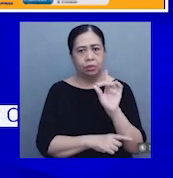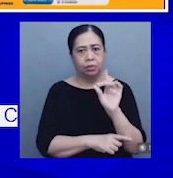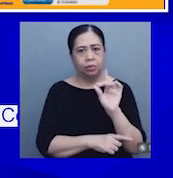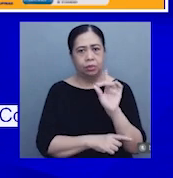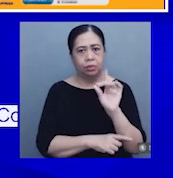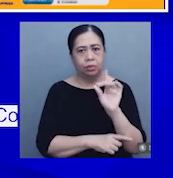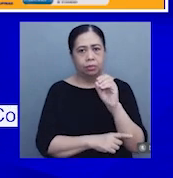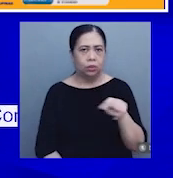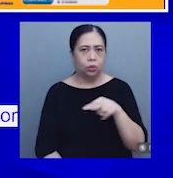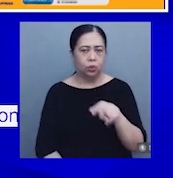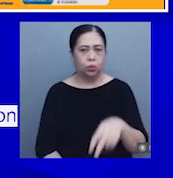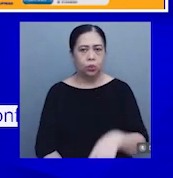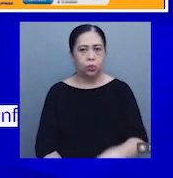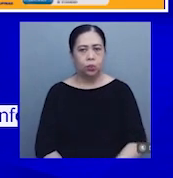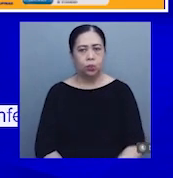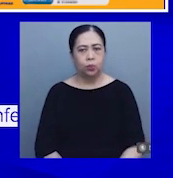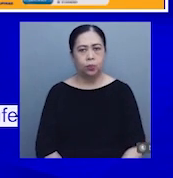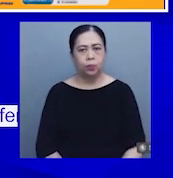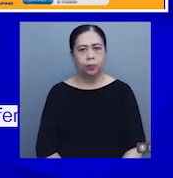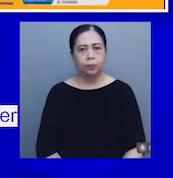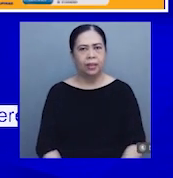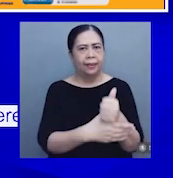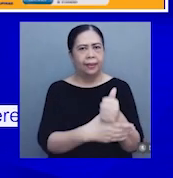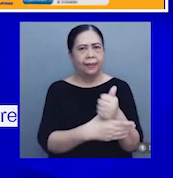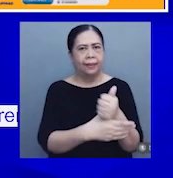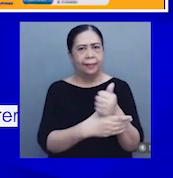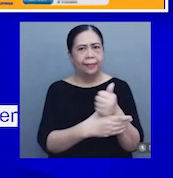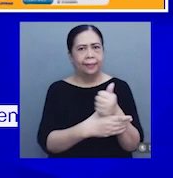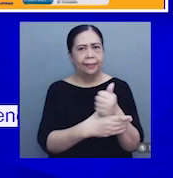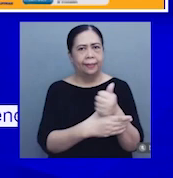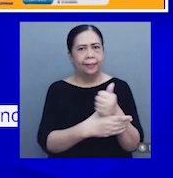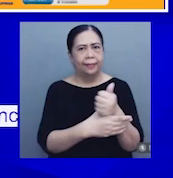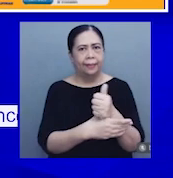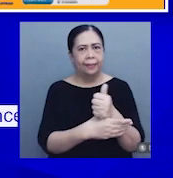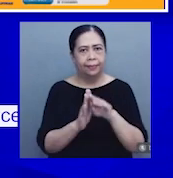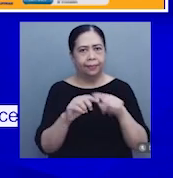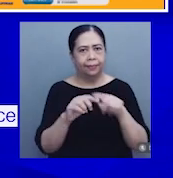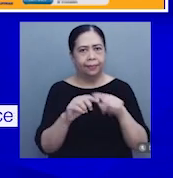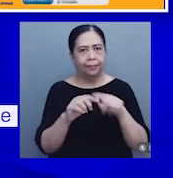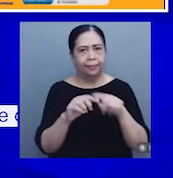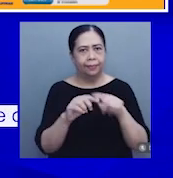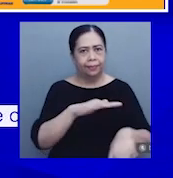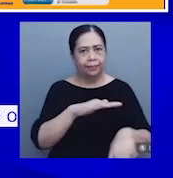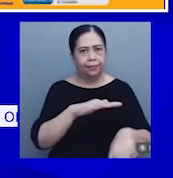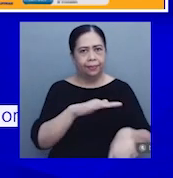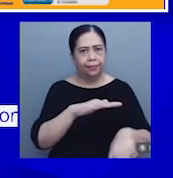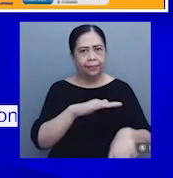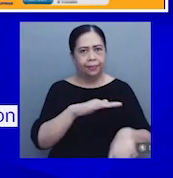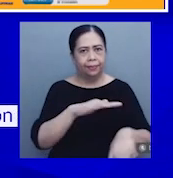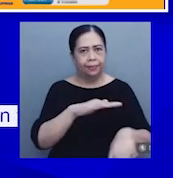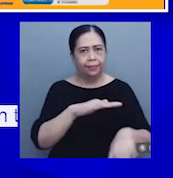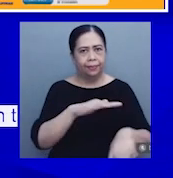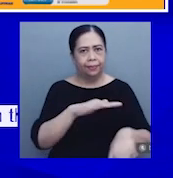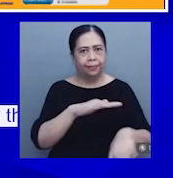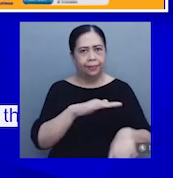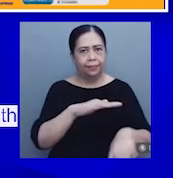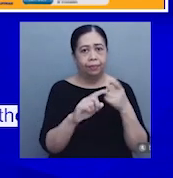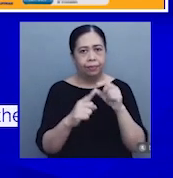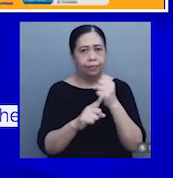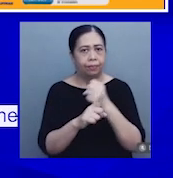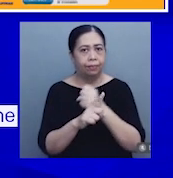Ang average inflation para sa bottom 30% income households mula Enero hanggang September